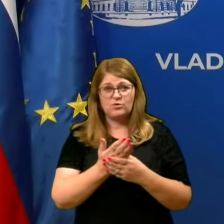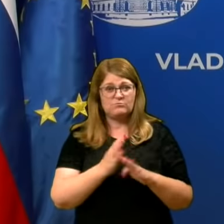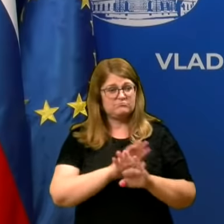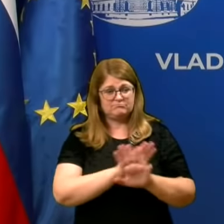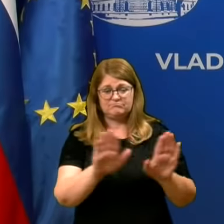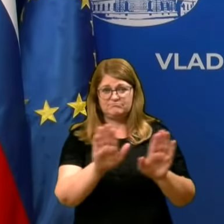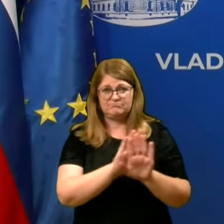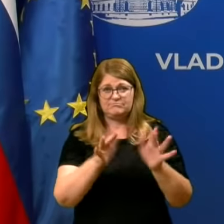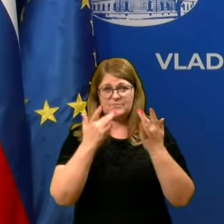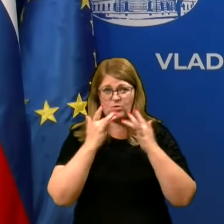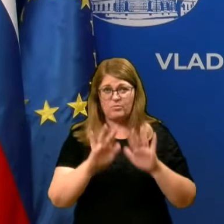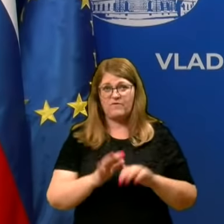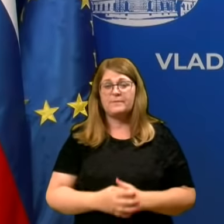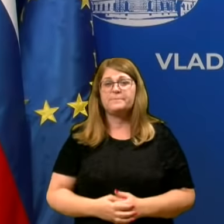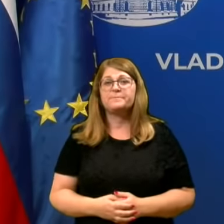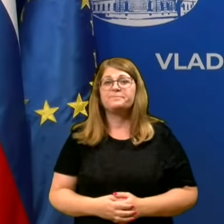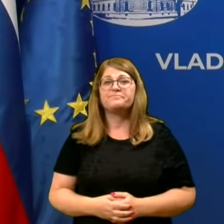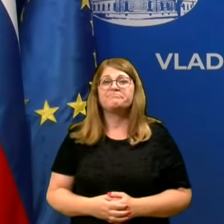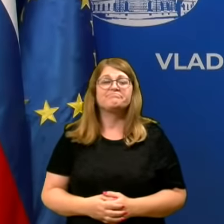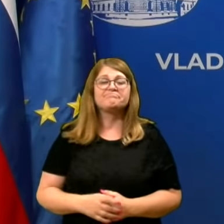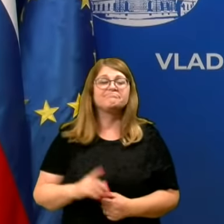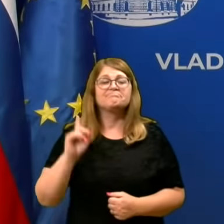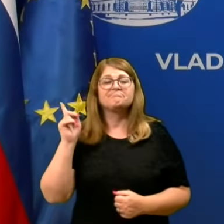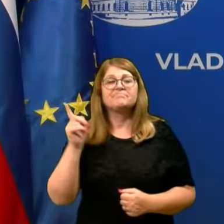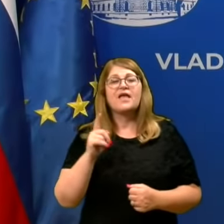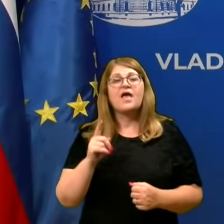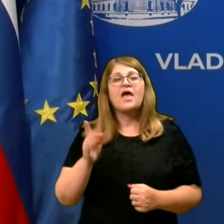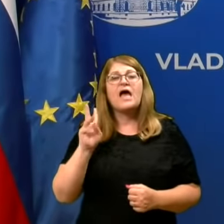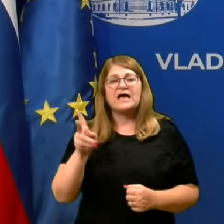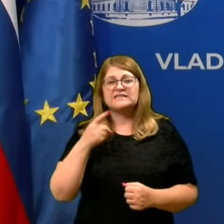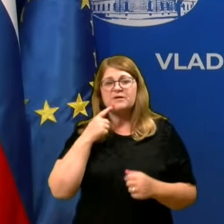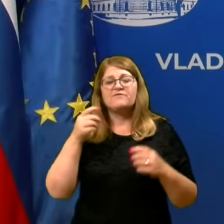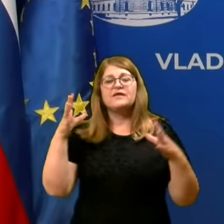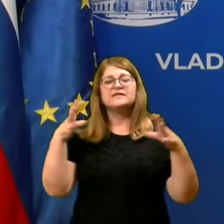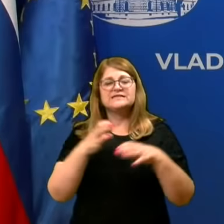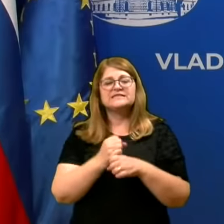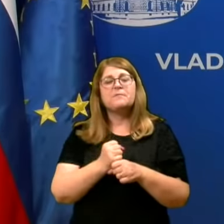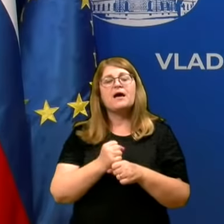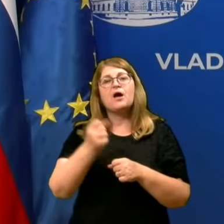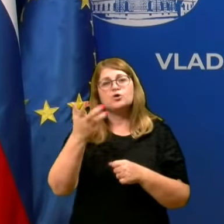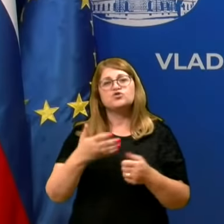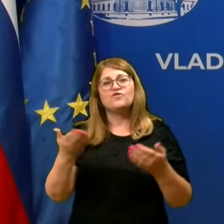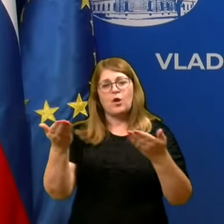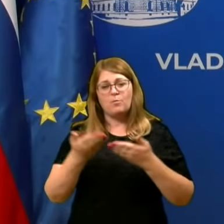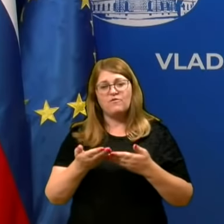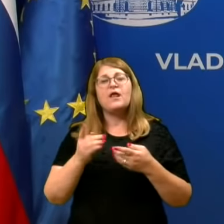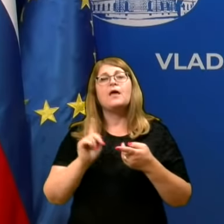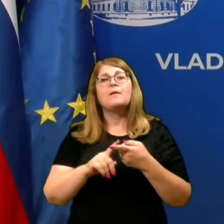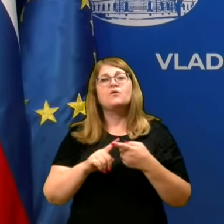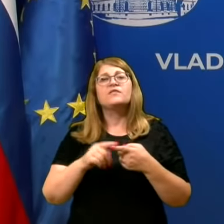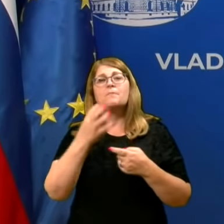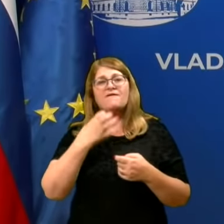absolutno odpovejo? Naj zmanjšajo število povabljenih, avgustane pa porokne načrtujejo več.